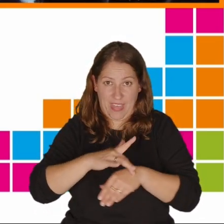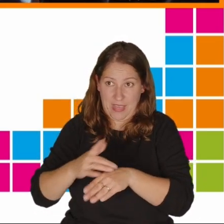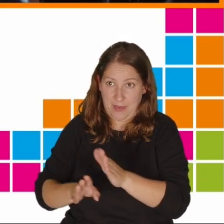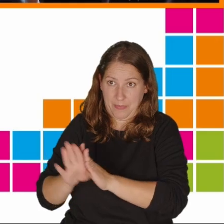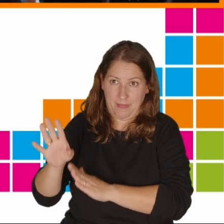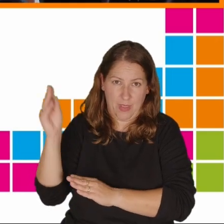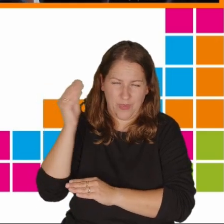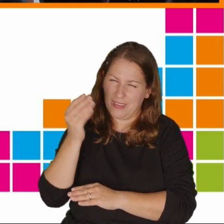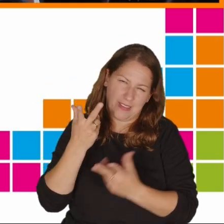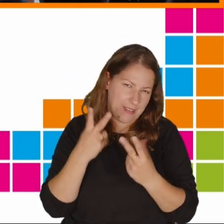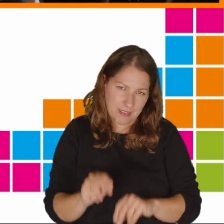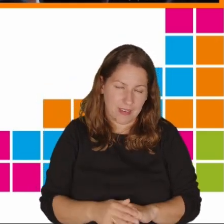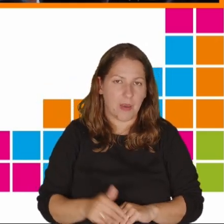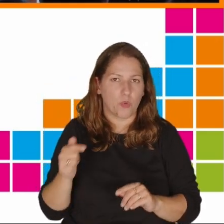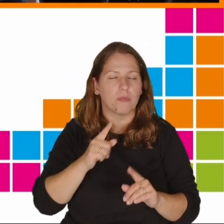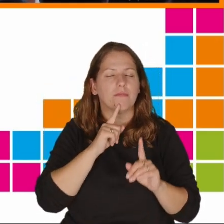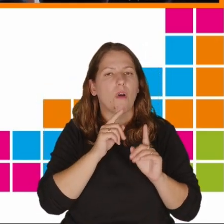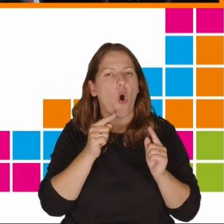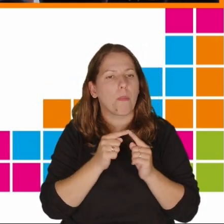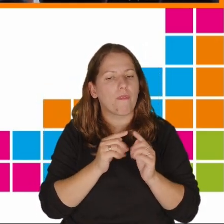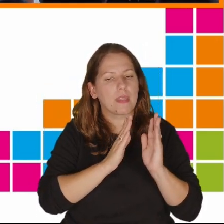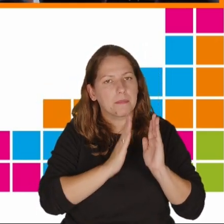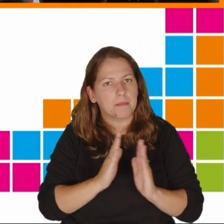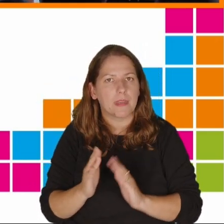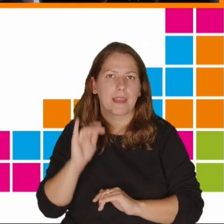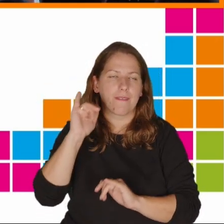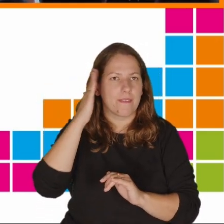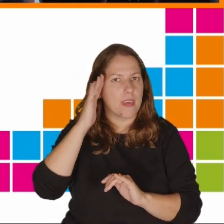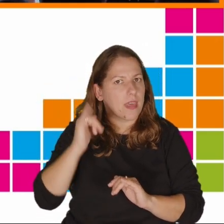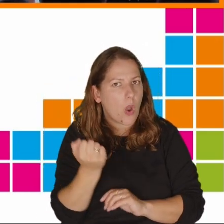nauczania. Musimy mieć odpowiednią strukturę ich używania.